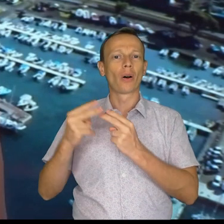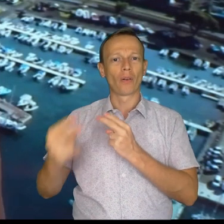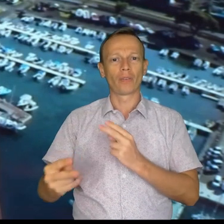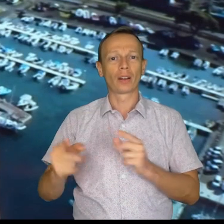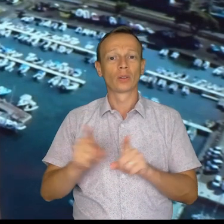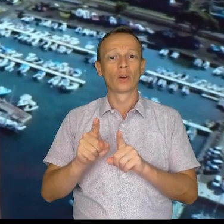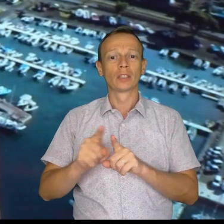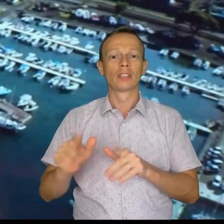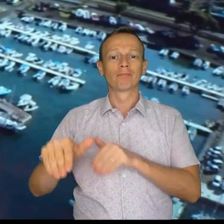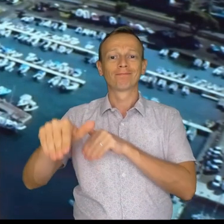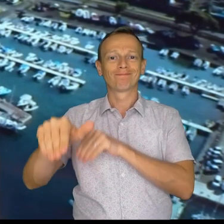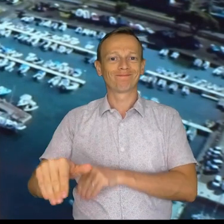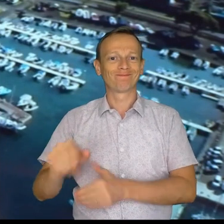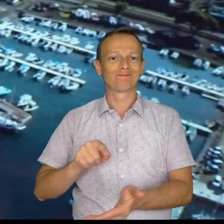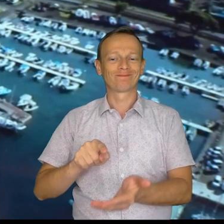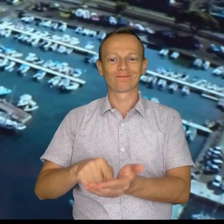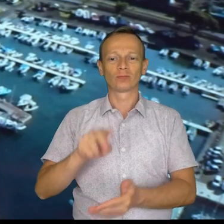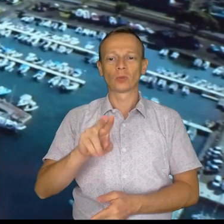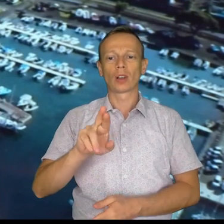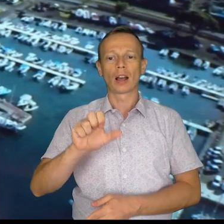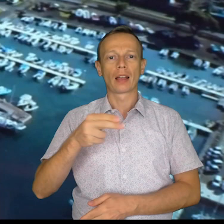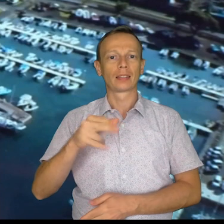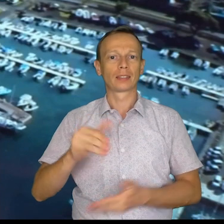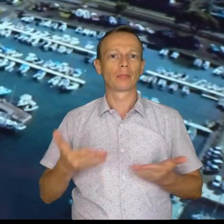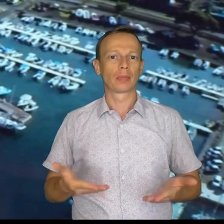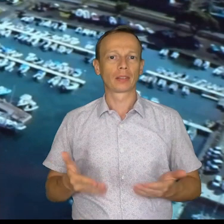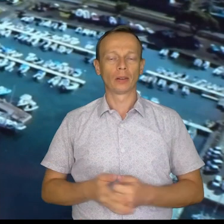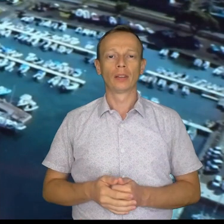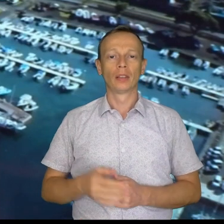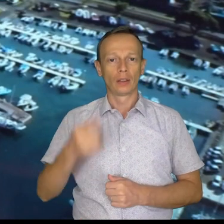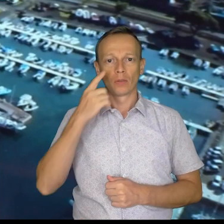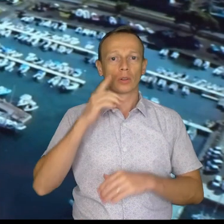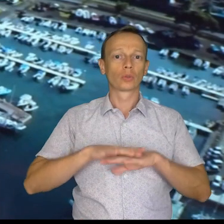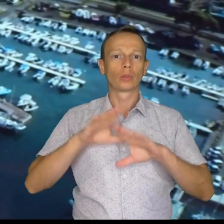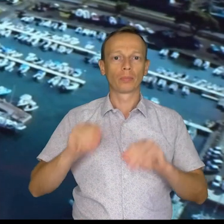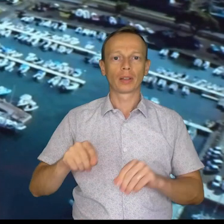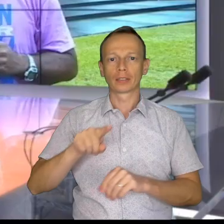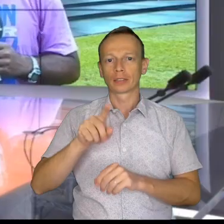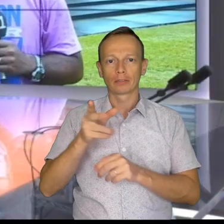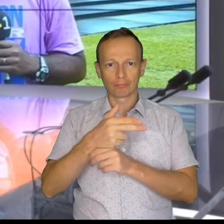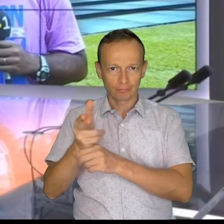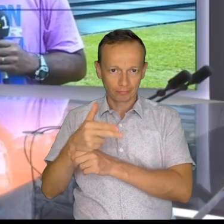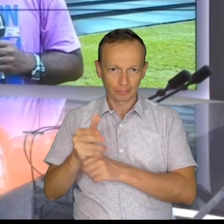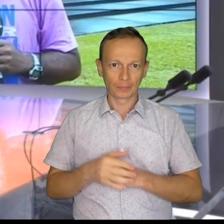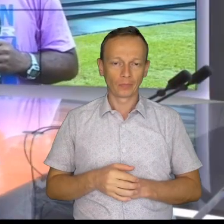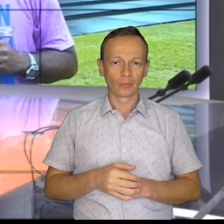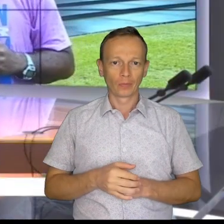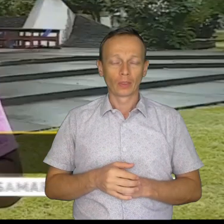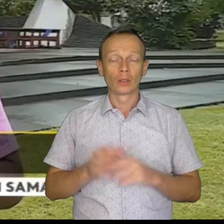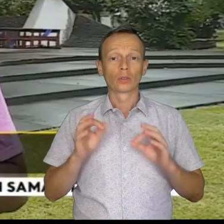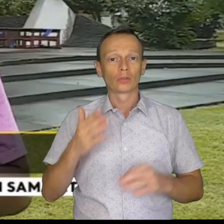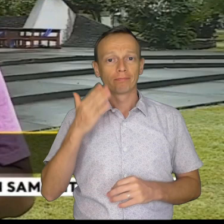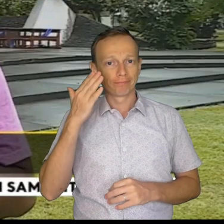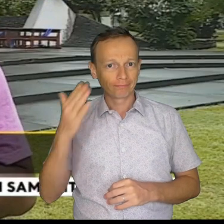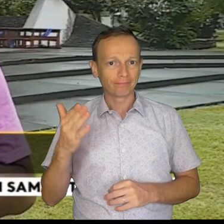moment même au cimetière de l'Iranie. On retrouve Inasio Raveino et Mirko Vanfoo. Oui, Tepo, Yaorana, nous sommes avec